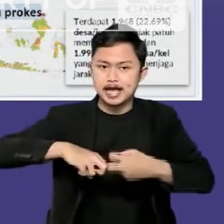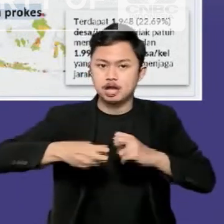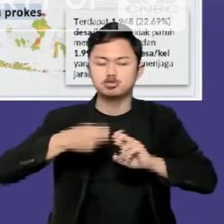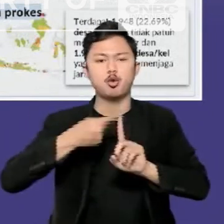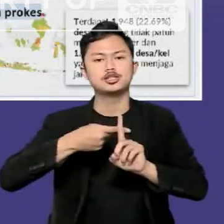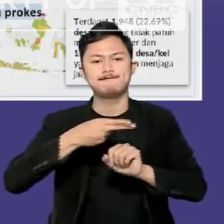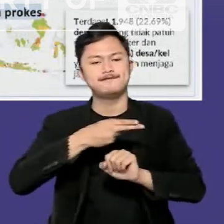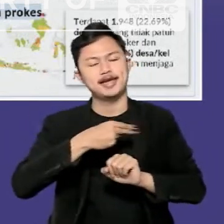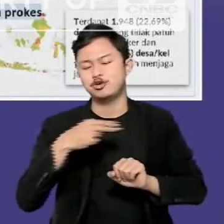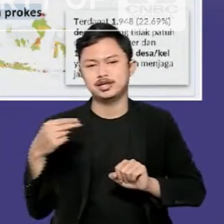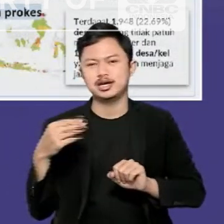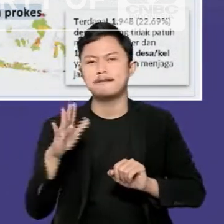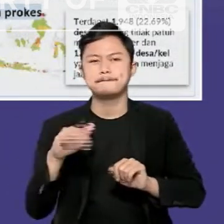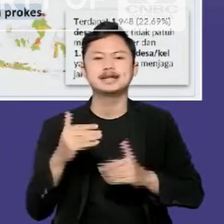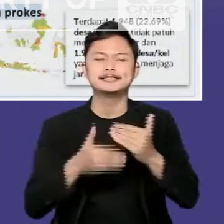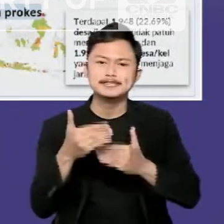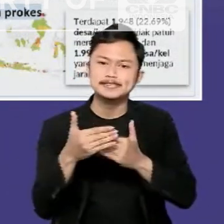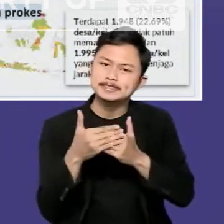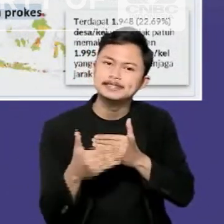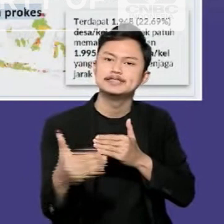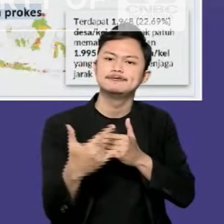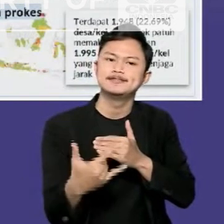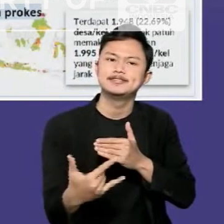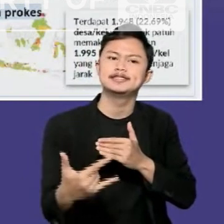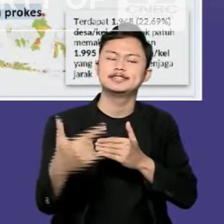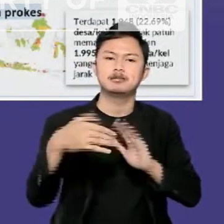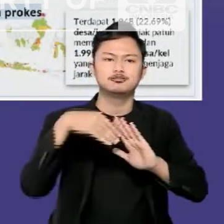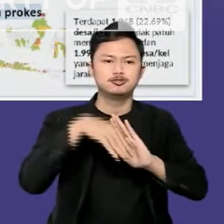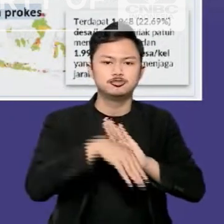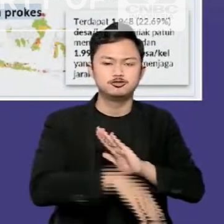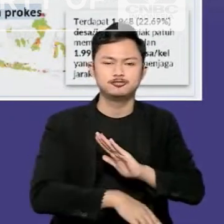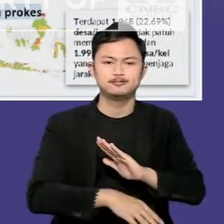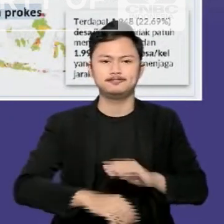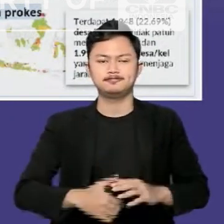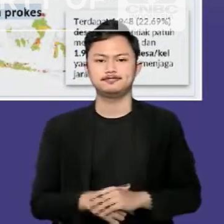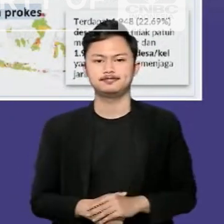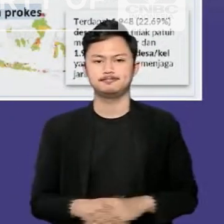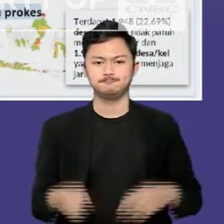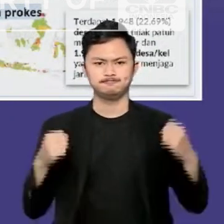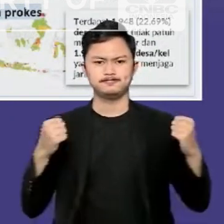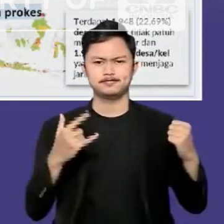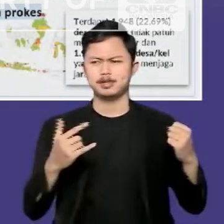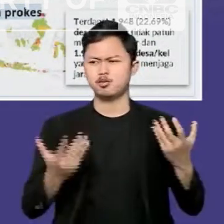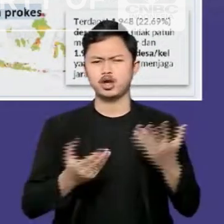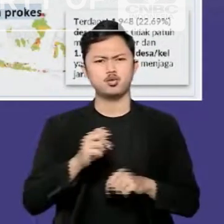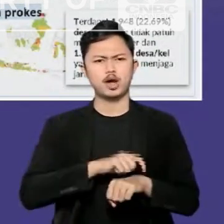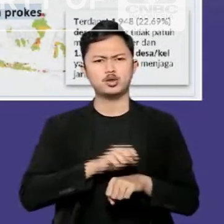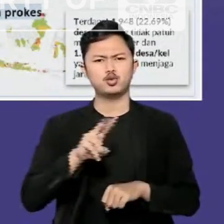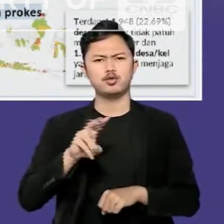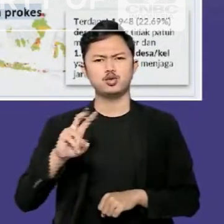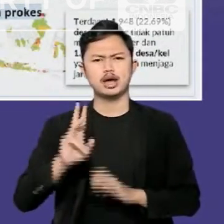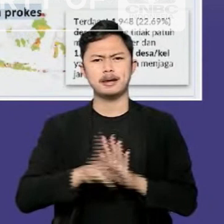positif di Indonesia masih terus konsisten mengalami penurunan dan sudah bertahan selama 22 minggu.